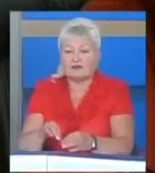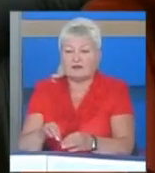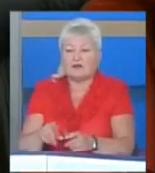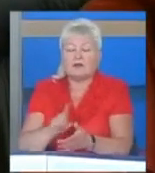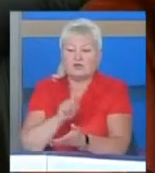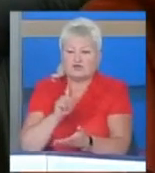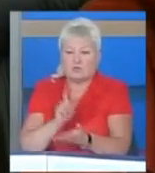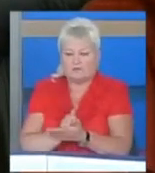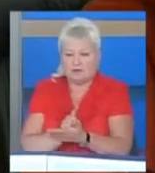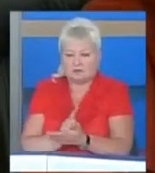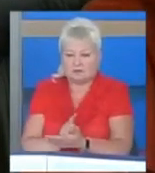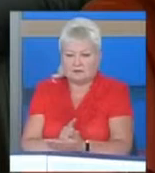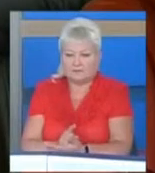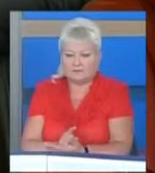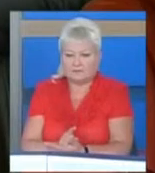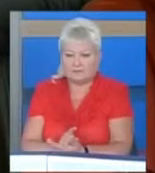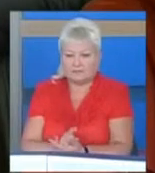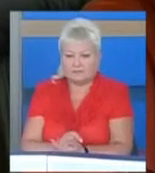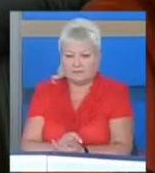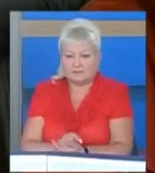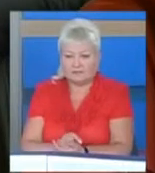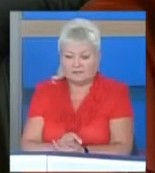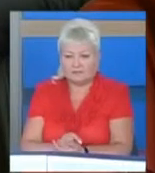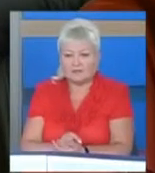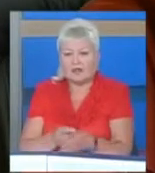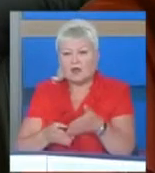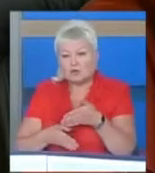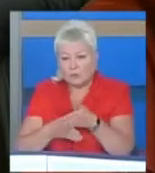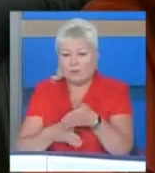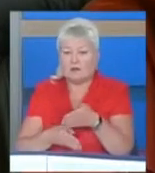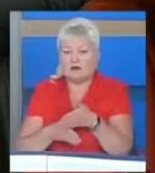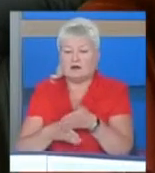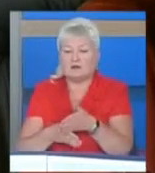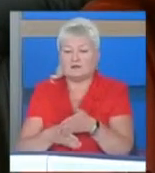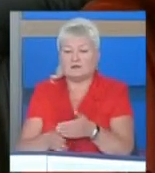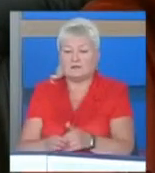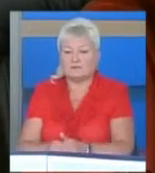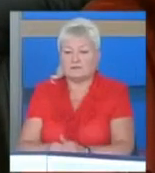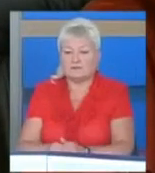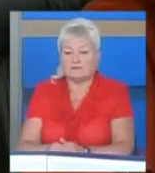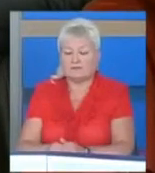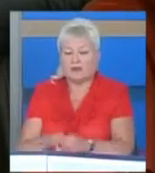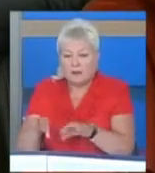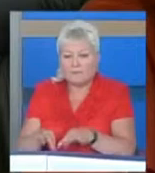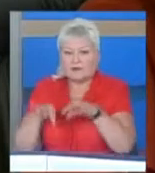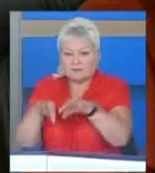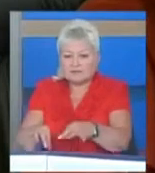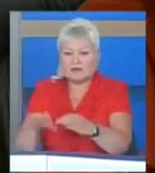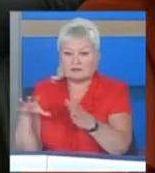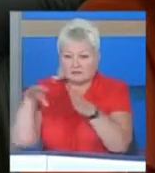принципі, зобов'язані допомагати при посадці в автобус.